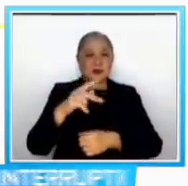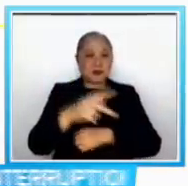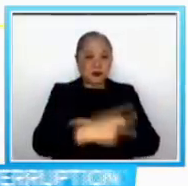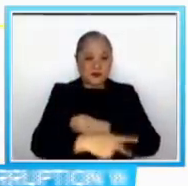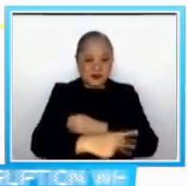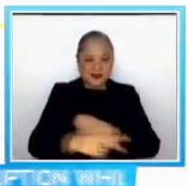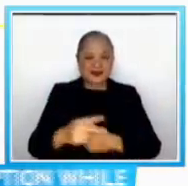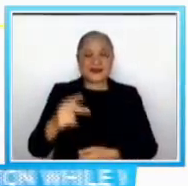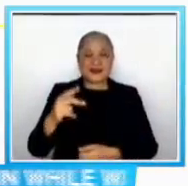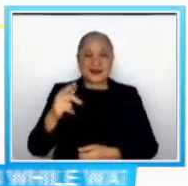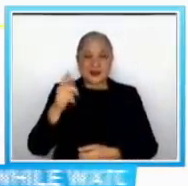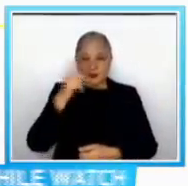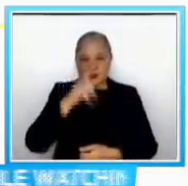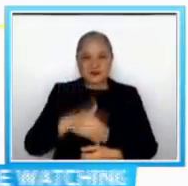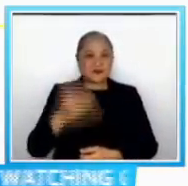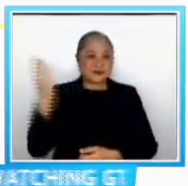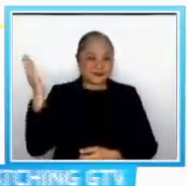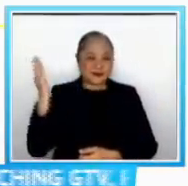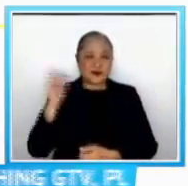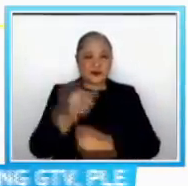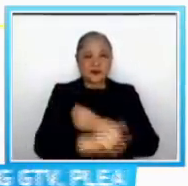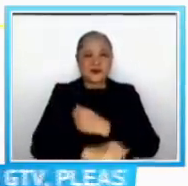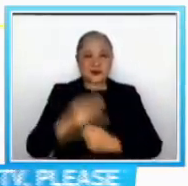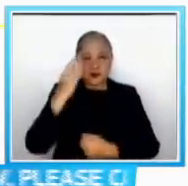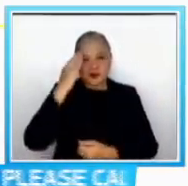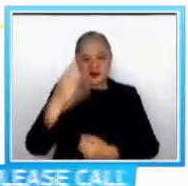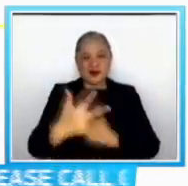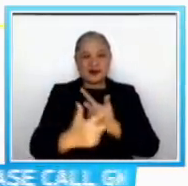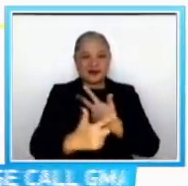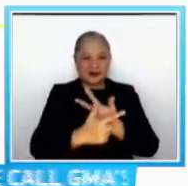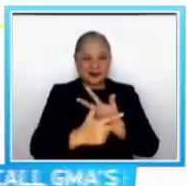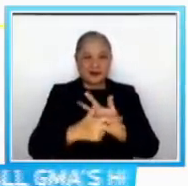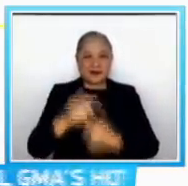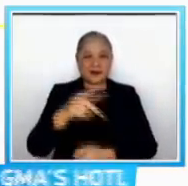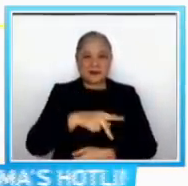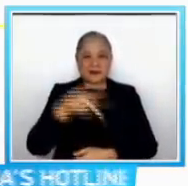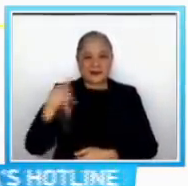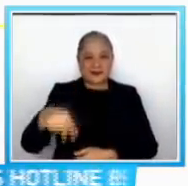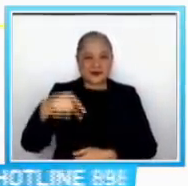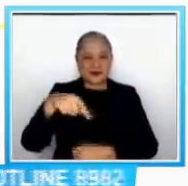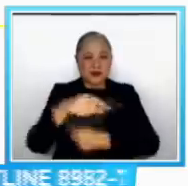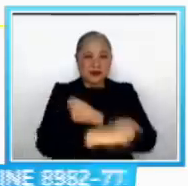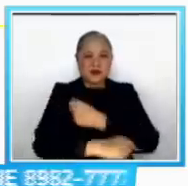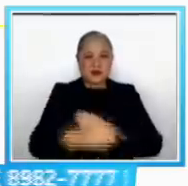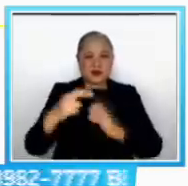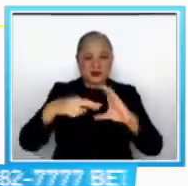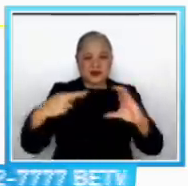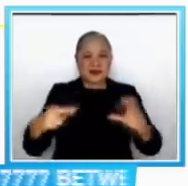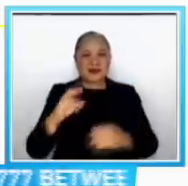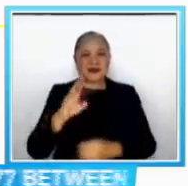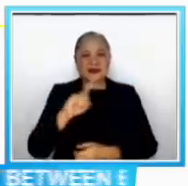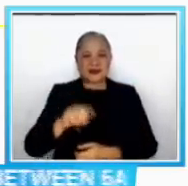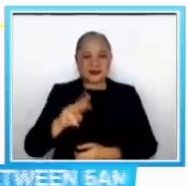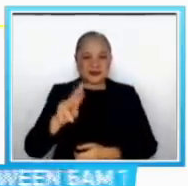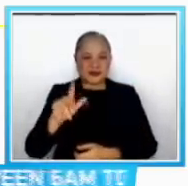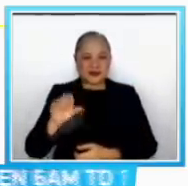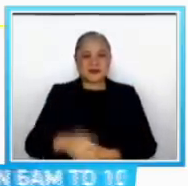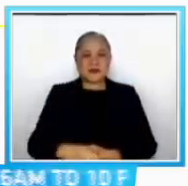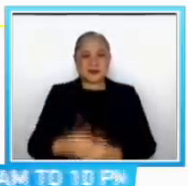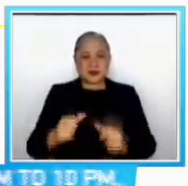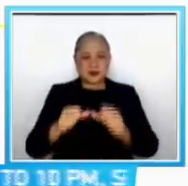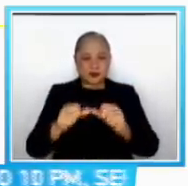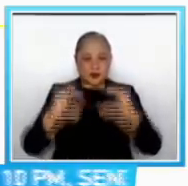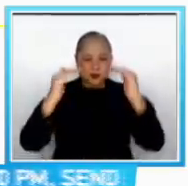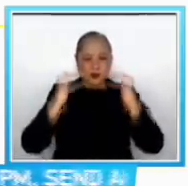ang mga lalawigan ng Aurora, Bulacan, Laguna, Pampanga, Quezon, Rizal at Sambales Na patuloy raw ang pagbaba ng COVID